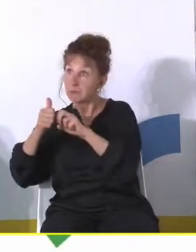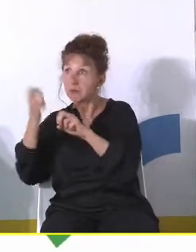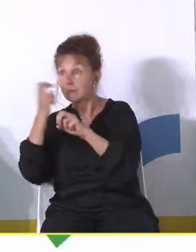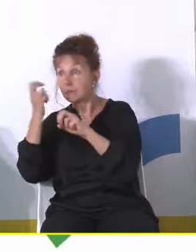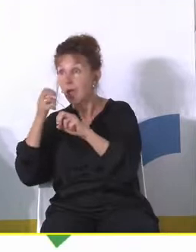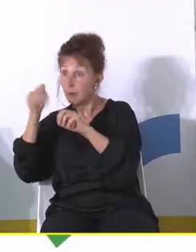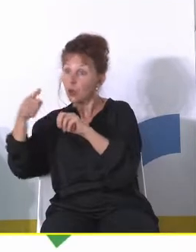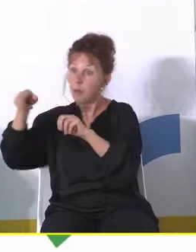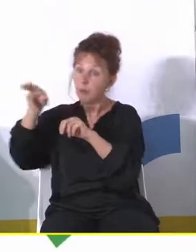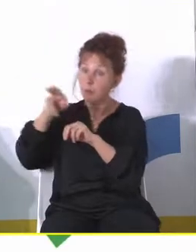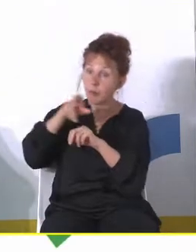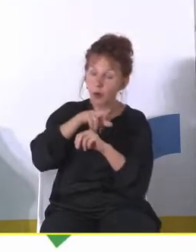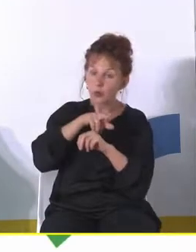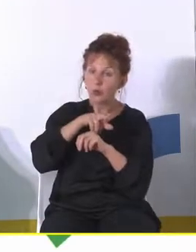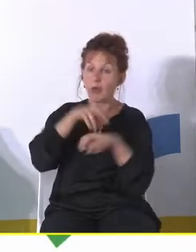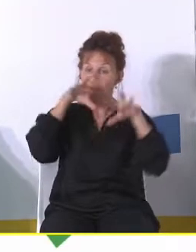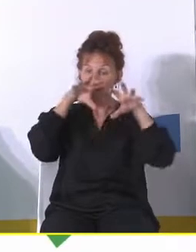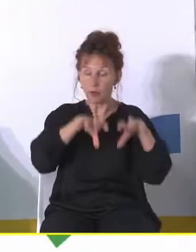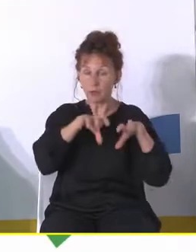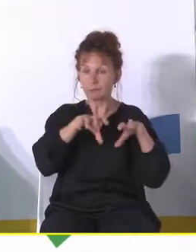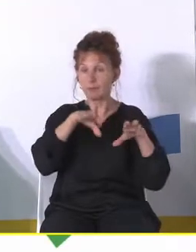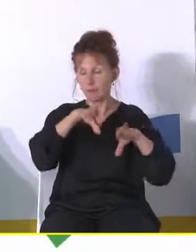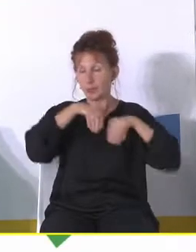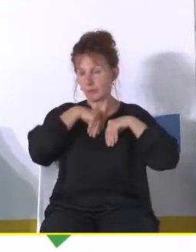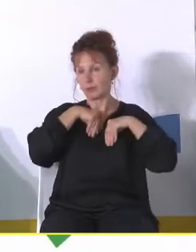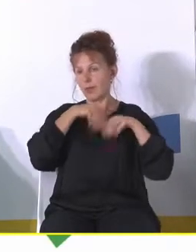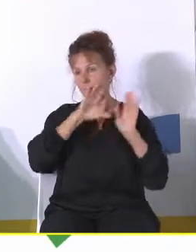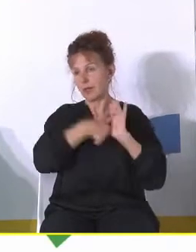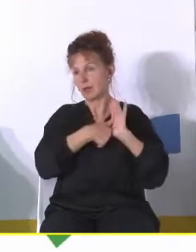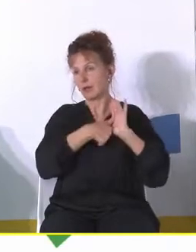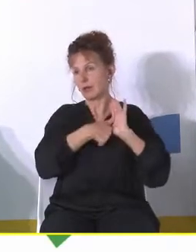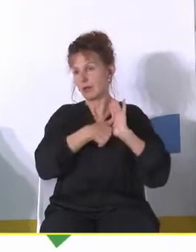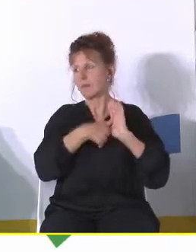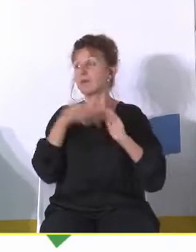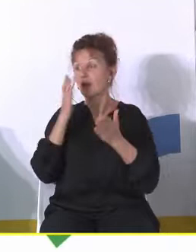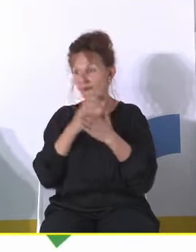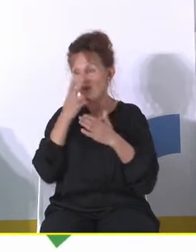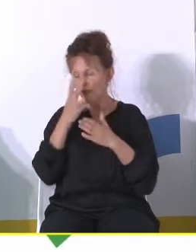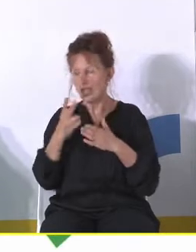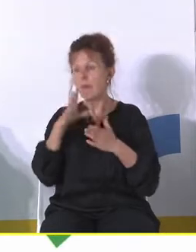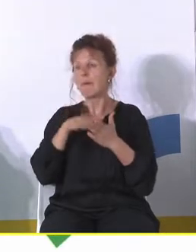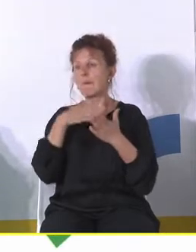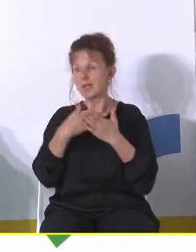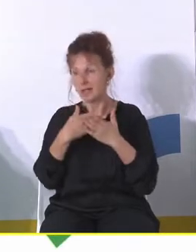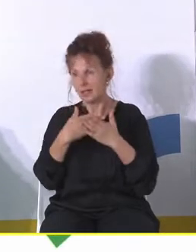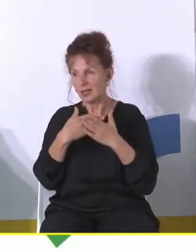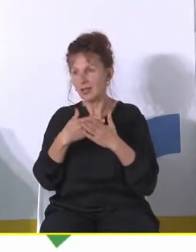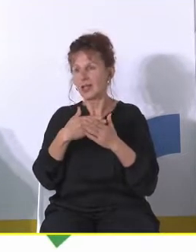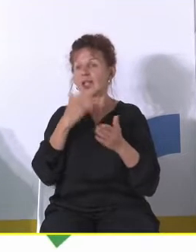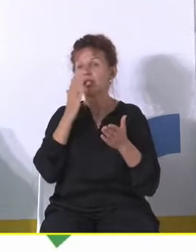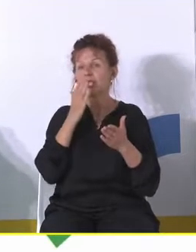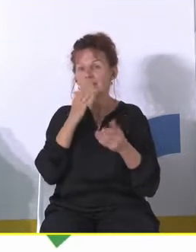wracamy i przyjmujemy miasto widziałem taki przypadek i nagle burmistrzem jest tam